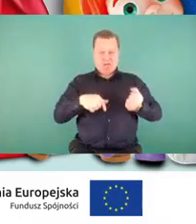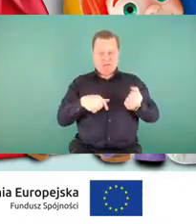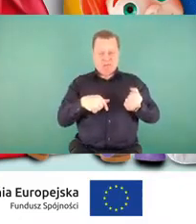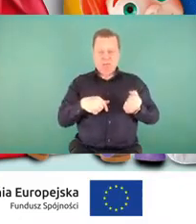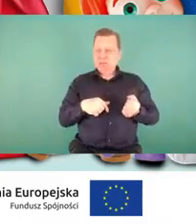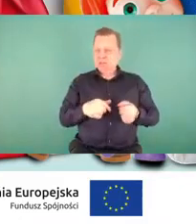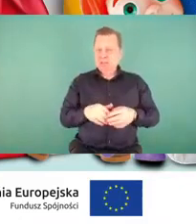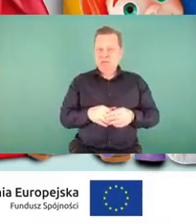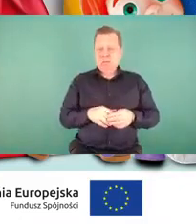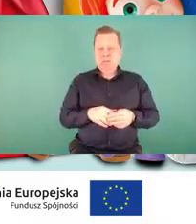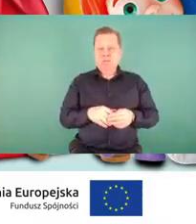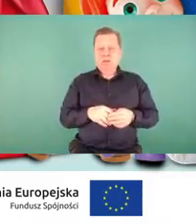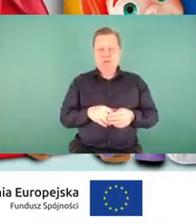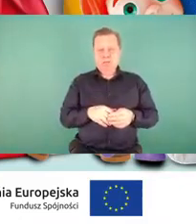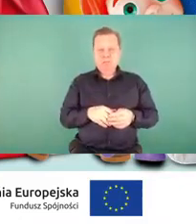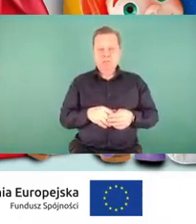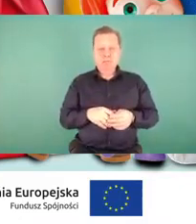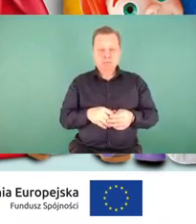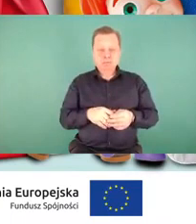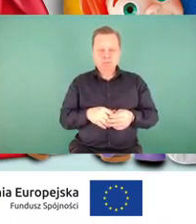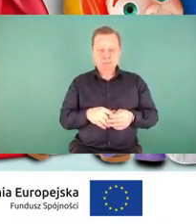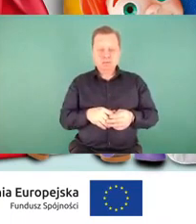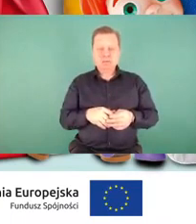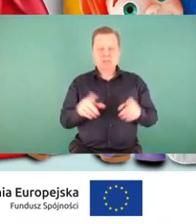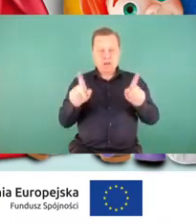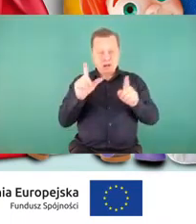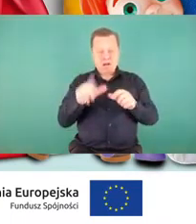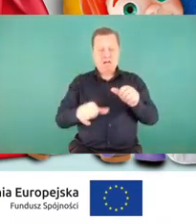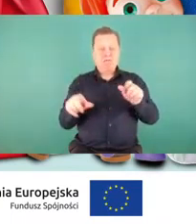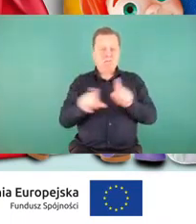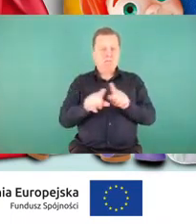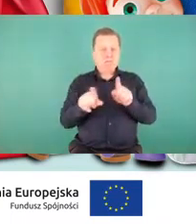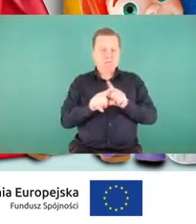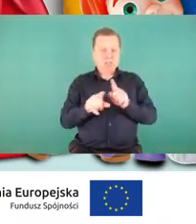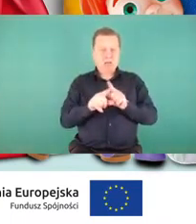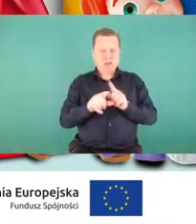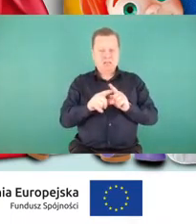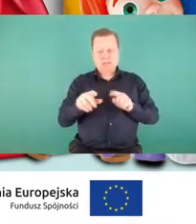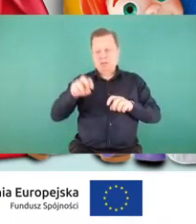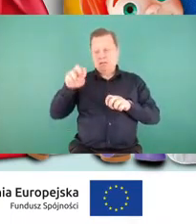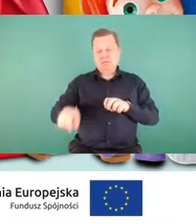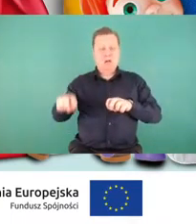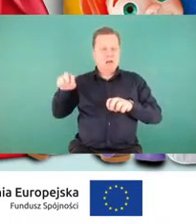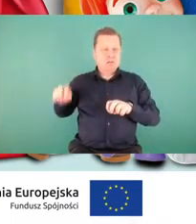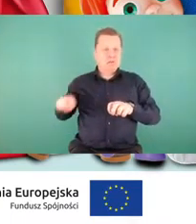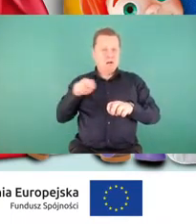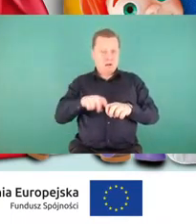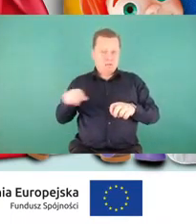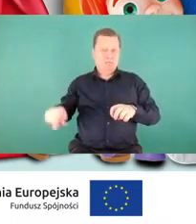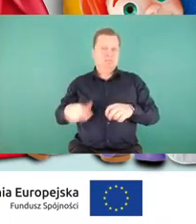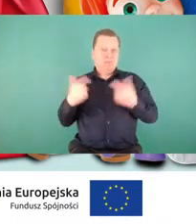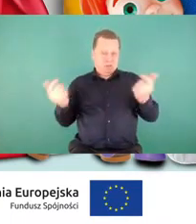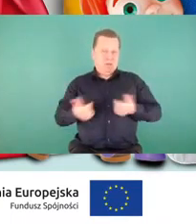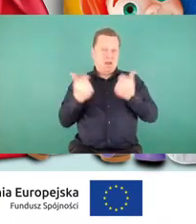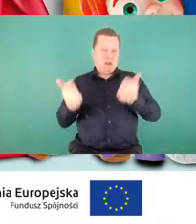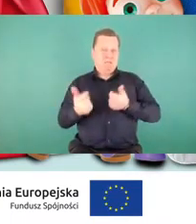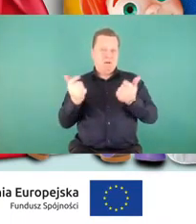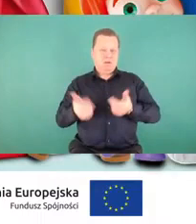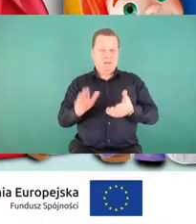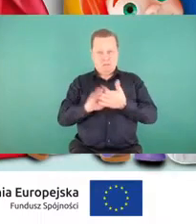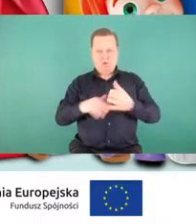dokonują takich wykroczeń, ale również chociażby jadąc z innymi uczestnikami, chociażby z rodzinami.